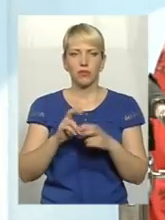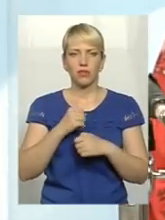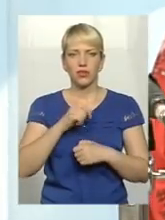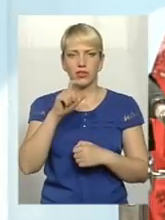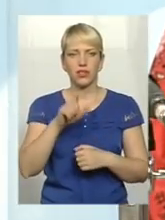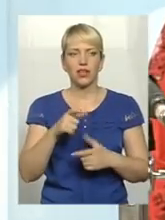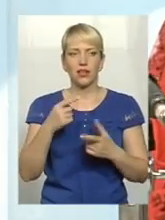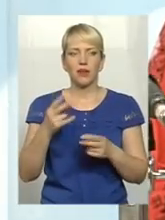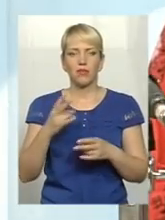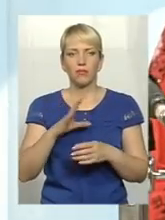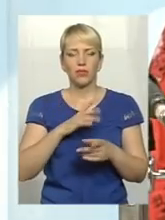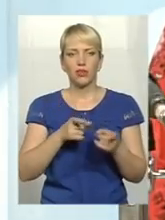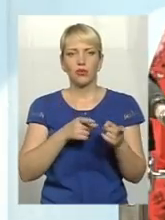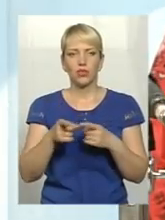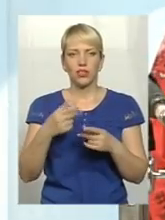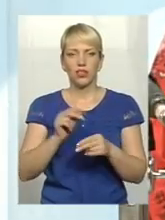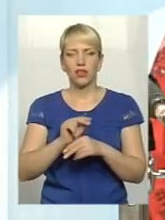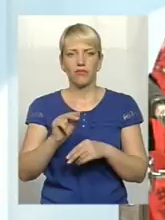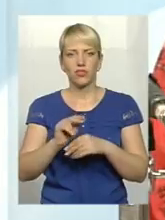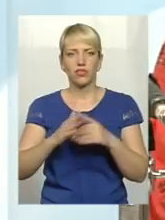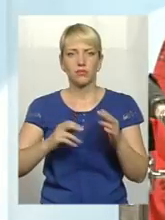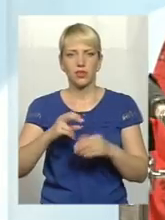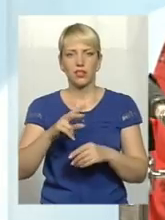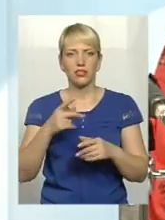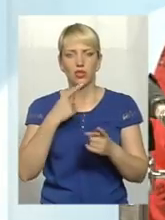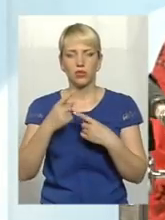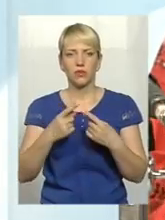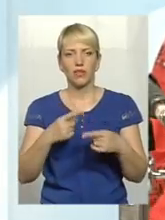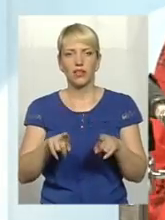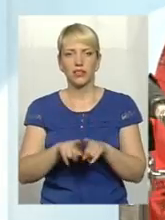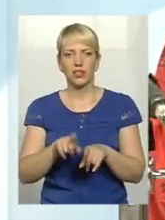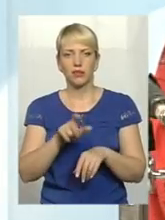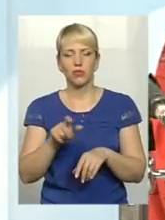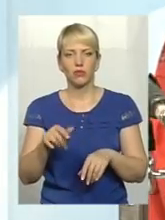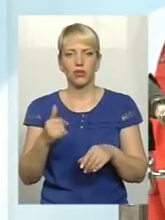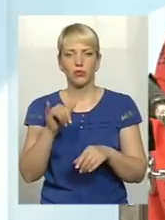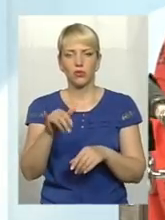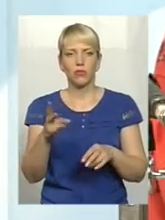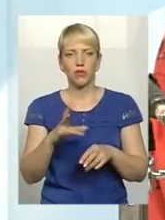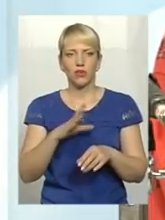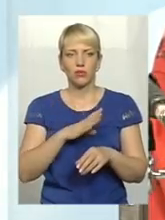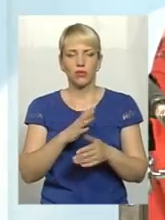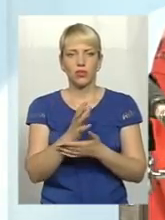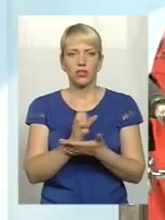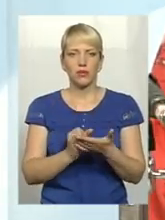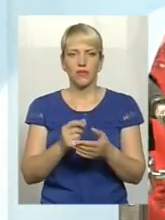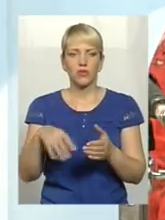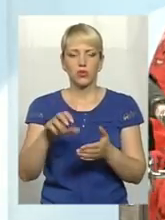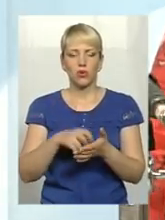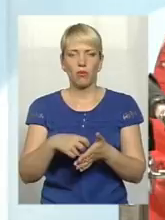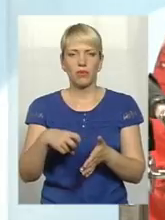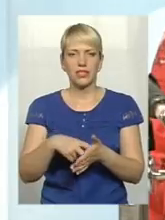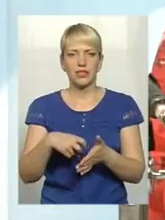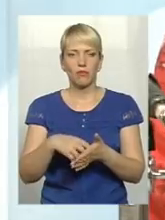і де має бути вже готовий навчений спеціаліст розмовляти будьким. І в нього має бути арсенал всього того письмового